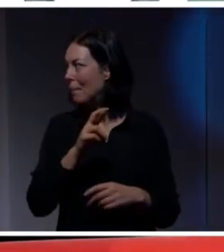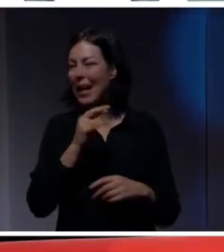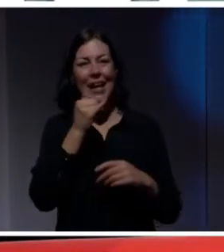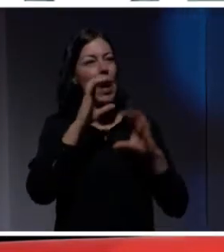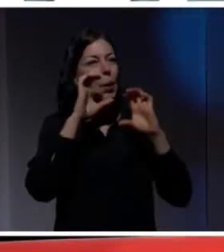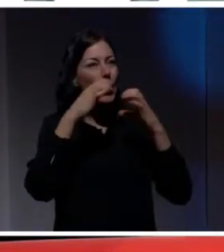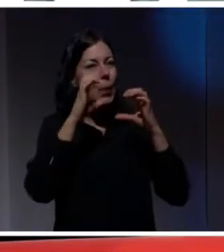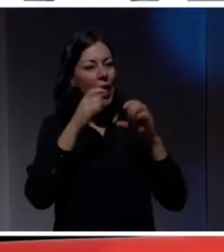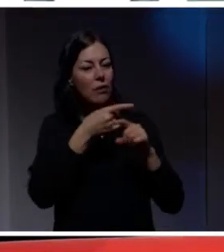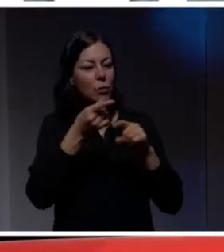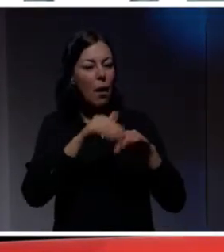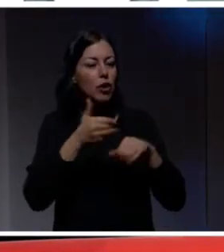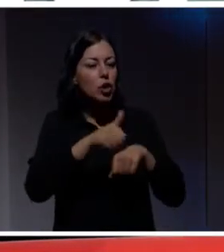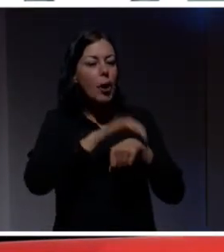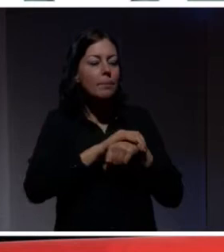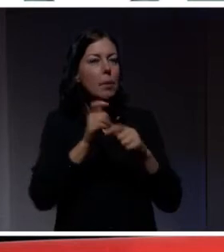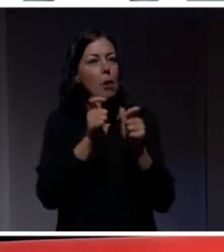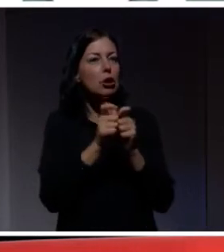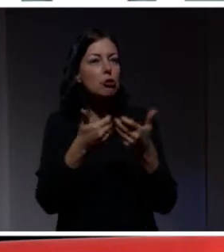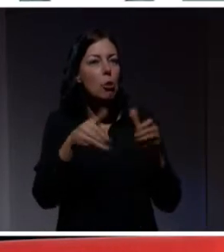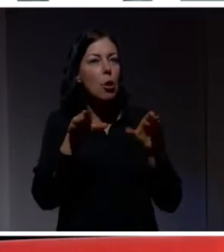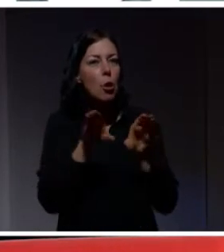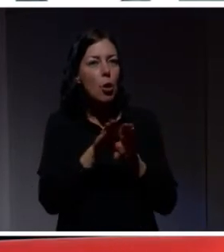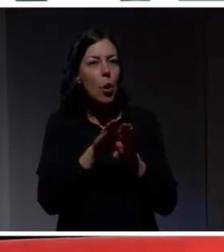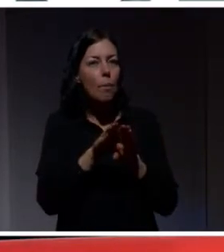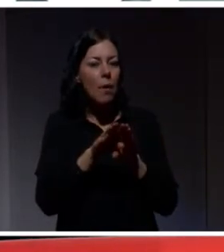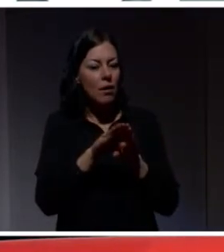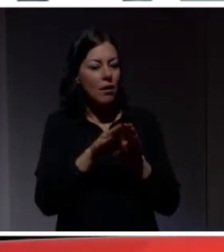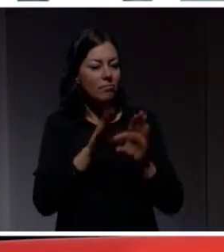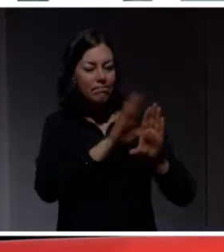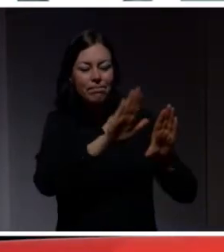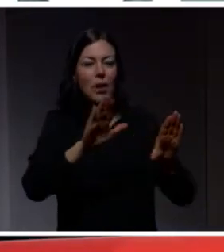Google så har de döpt sina mötesrum efter Hogwarts olika hus.